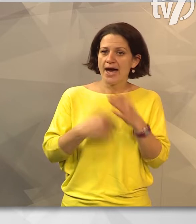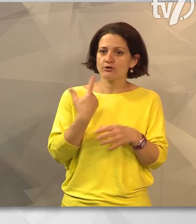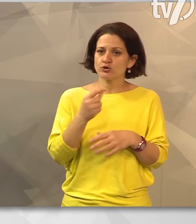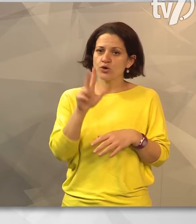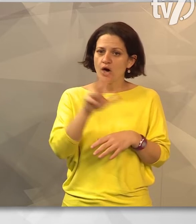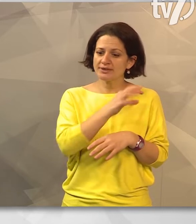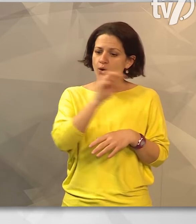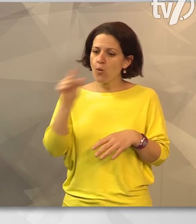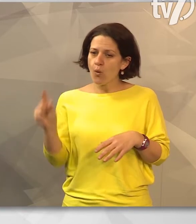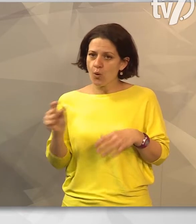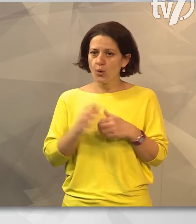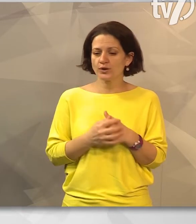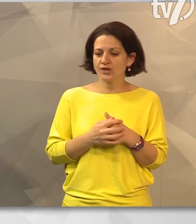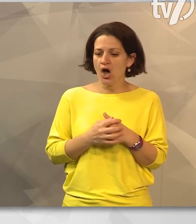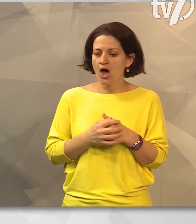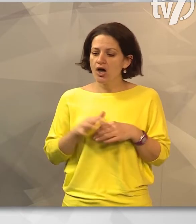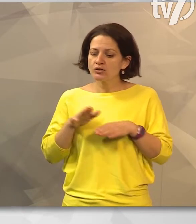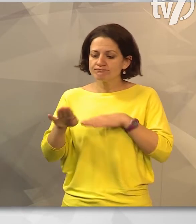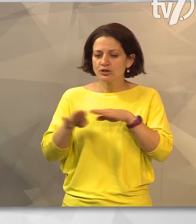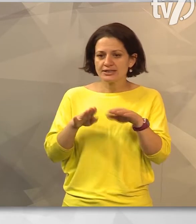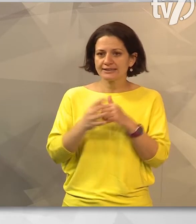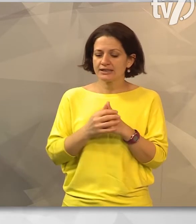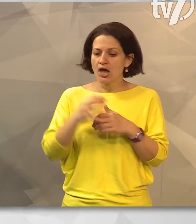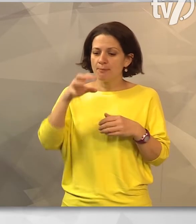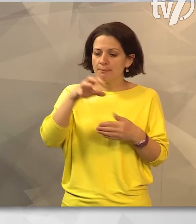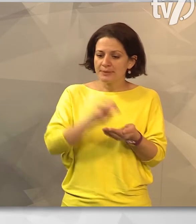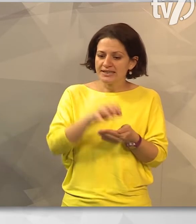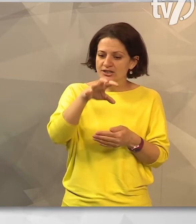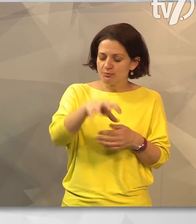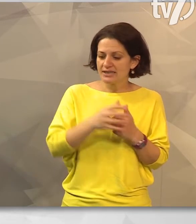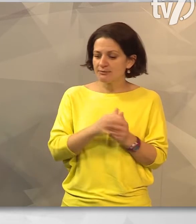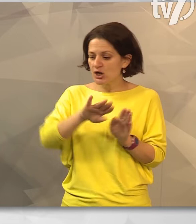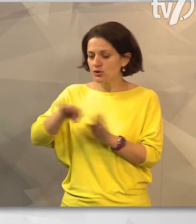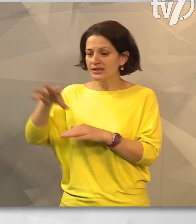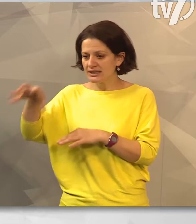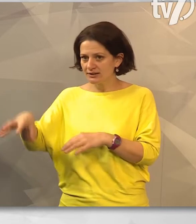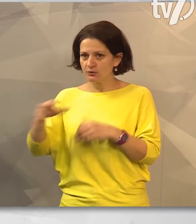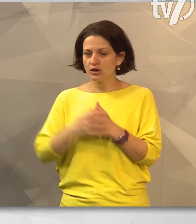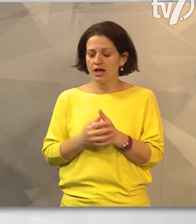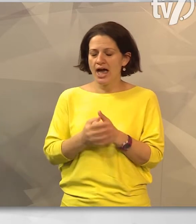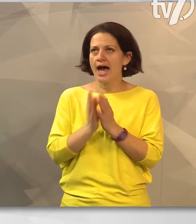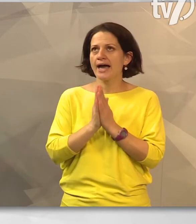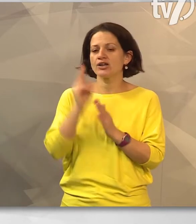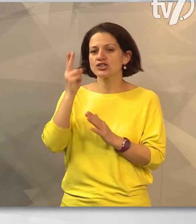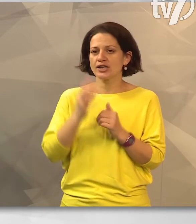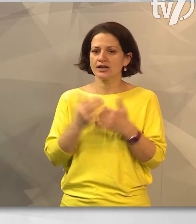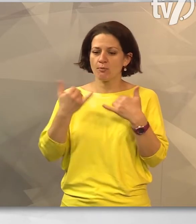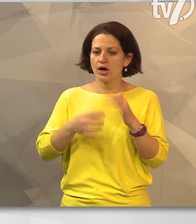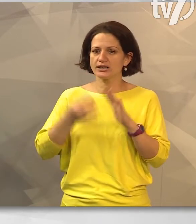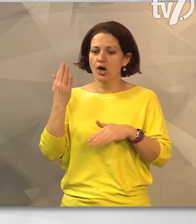23-a óta tapossa a Békés megyei és a megyén kívüli utakat, és hál' Istennek a mai